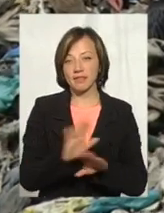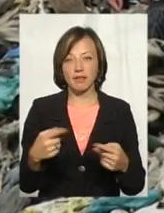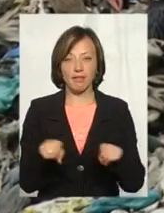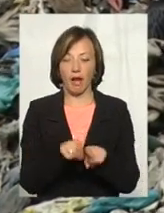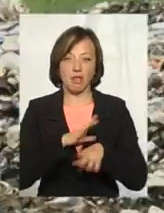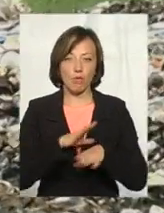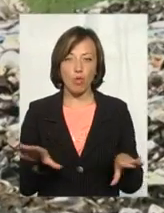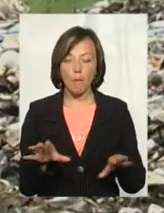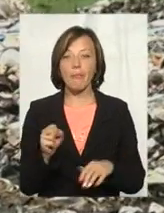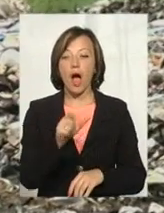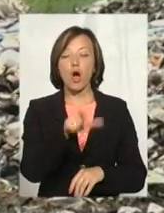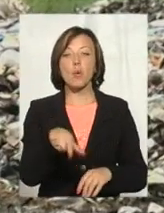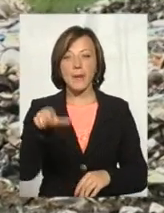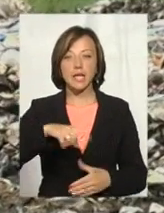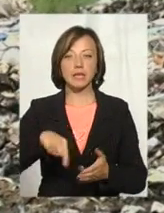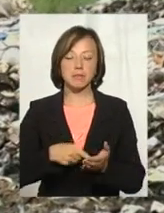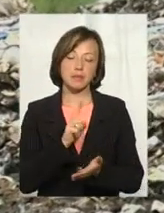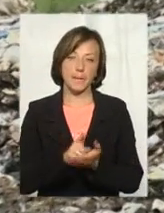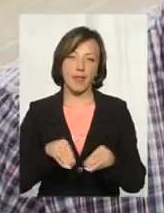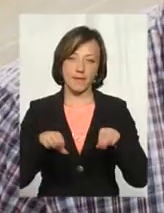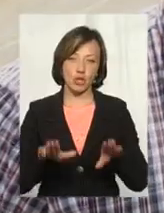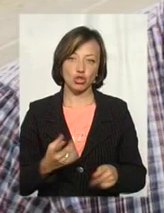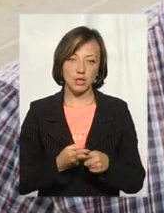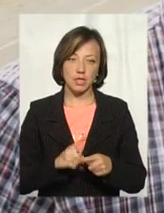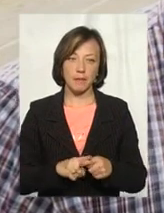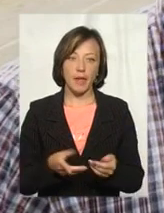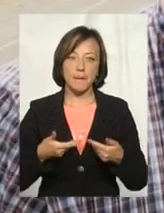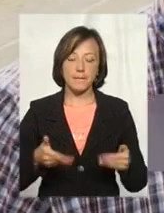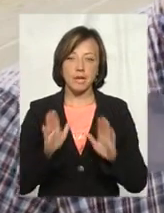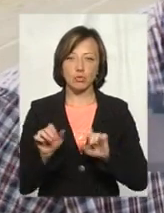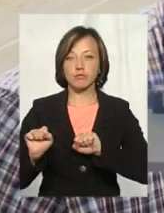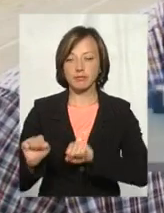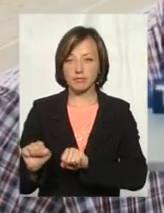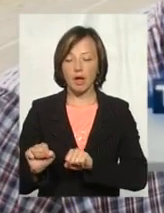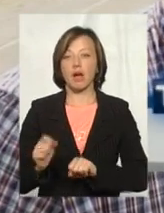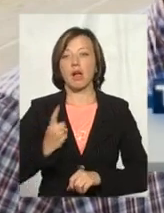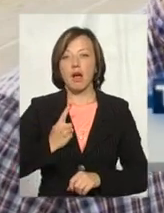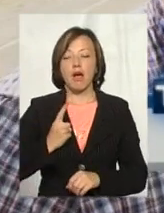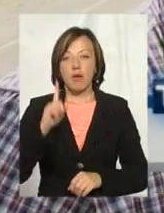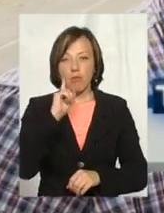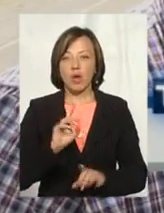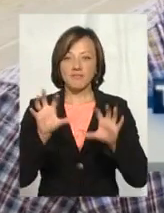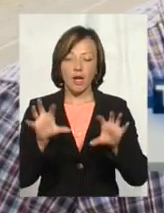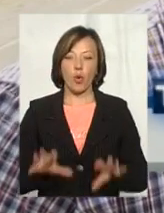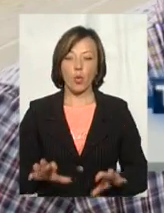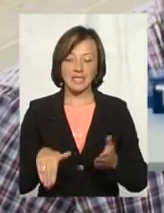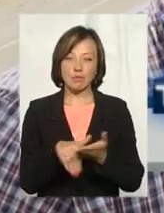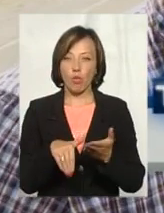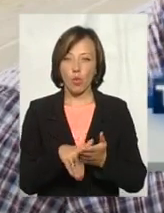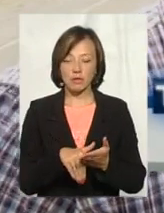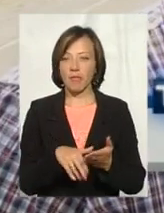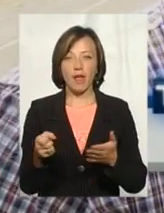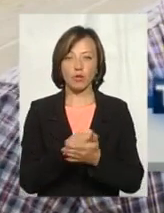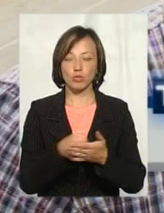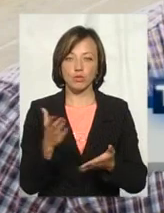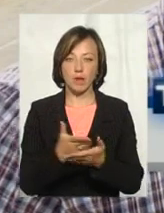і не було. А саме громадяни міста мали б це вирішити. Ми будемо стояти, поки в законний спосіб вони, наші опоненти, не доб'ються, що